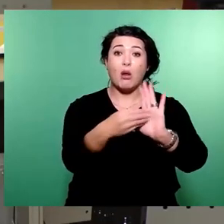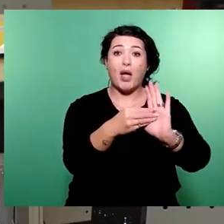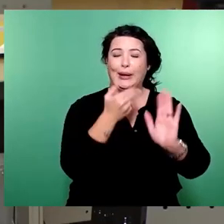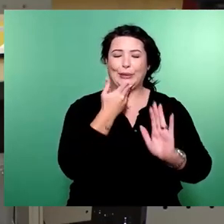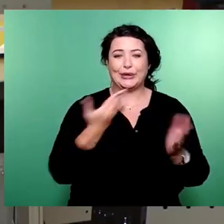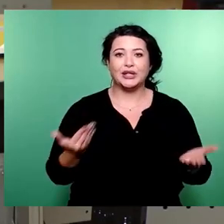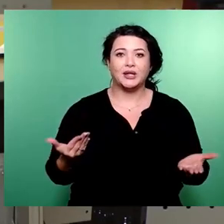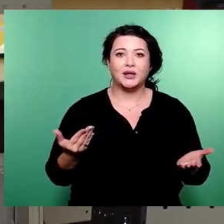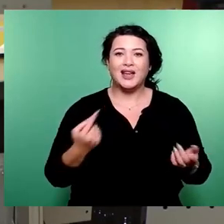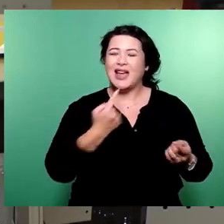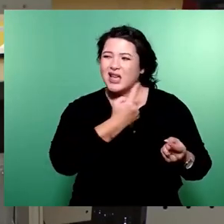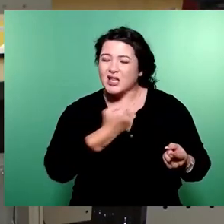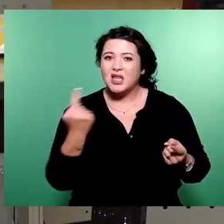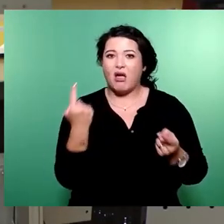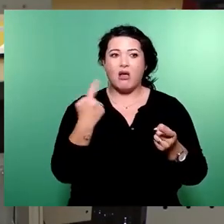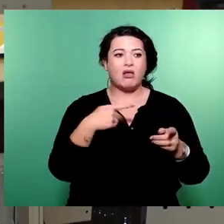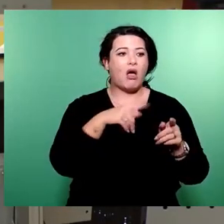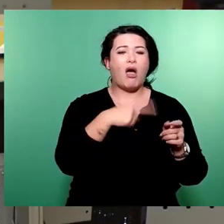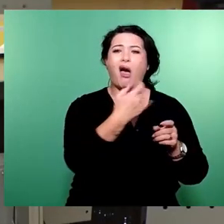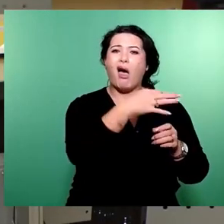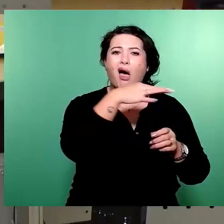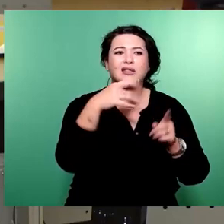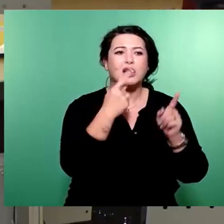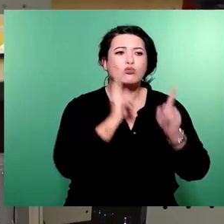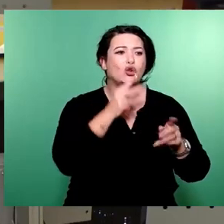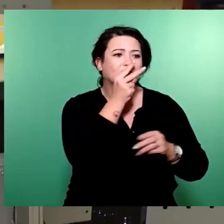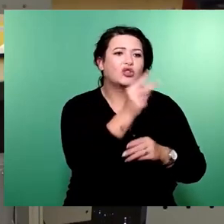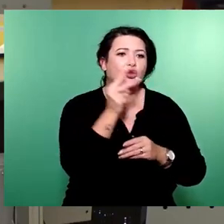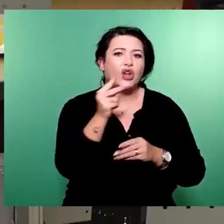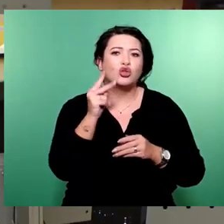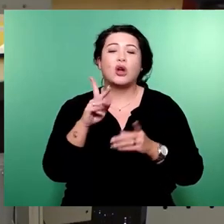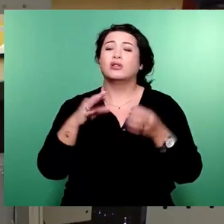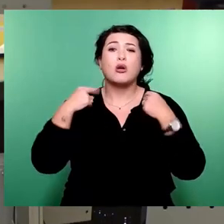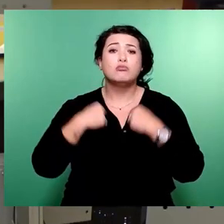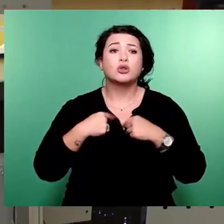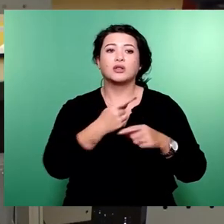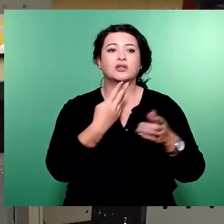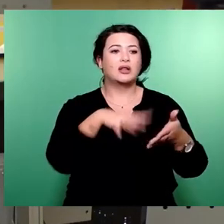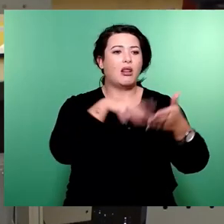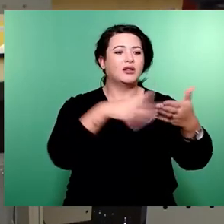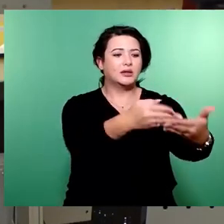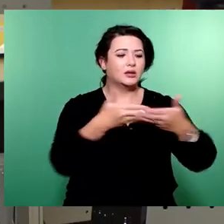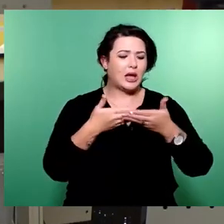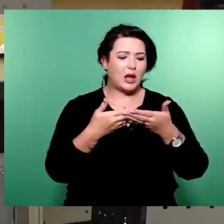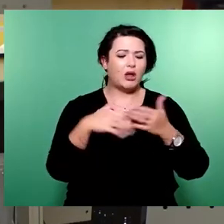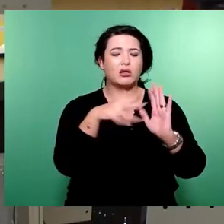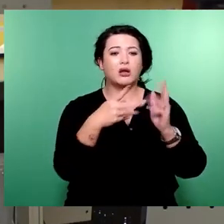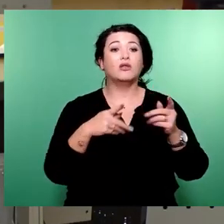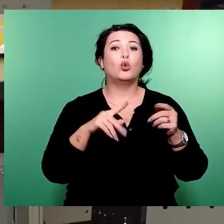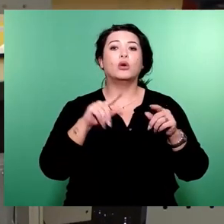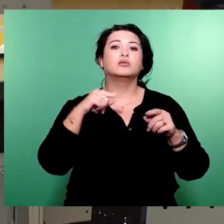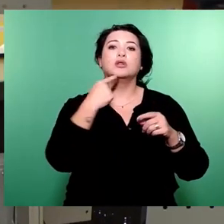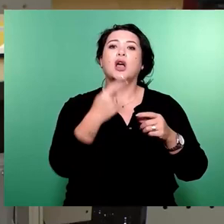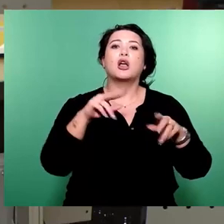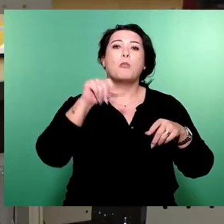wäre es wert, betrachtet zu werden. Wir sagen, der Oberbürgermeister hat diese Liste genommen, hat eine Priorität vorgegeben. Wir prüfen diese Priorität. Wir können sie hier und da